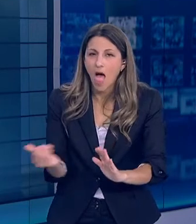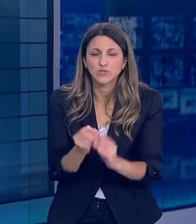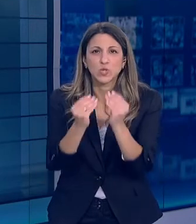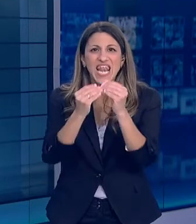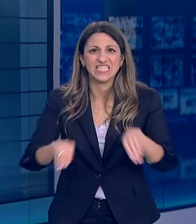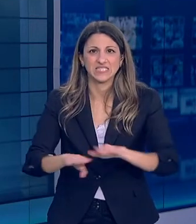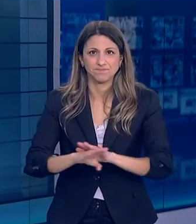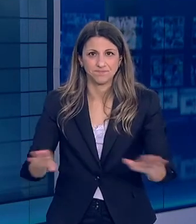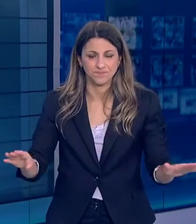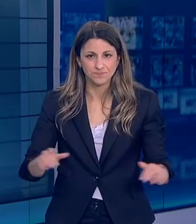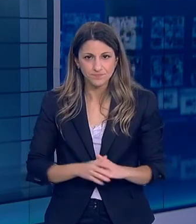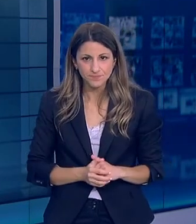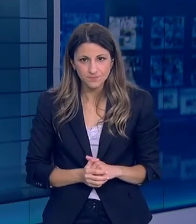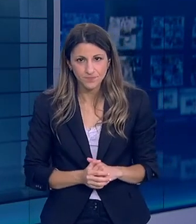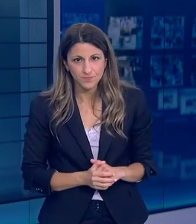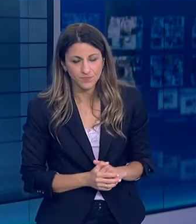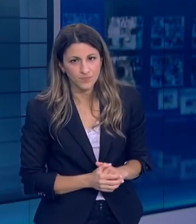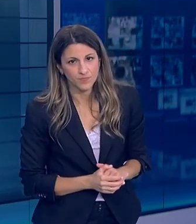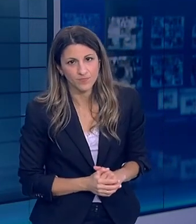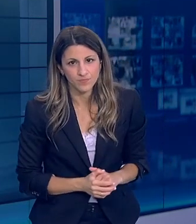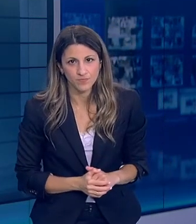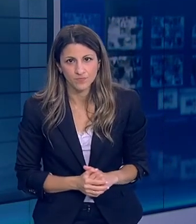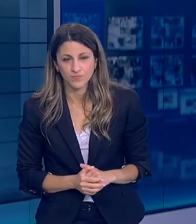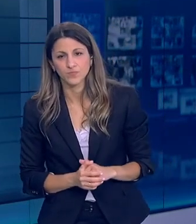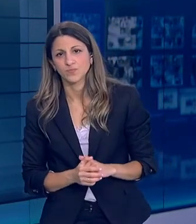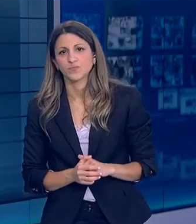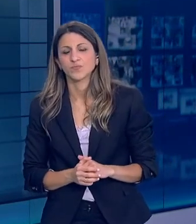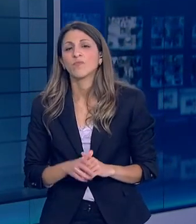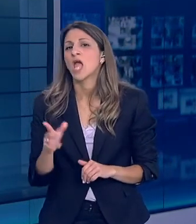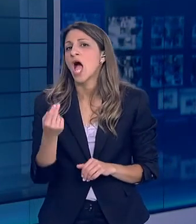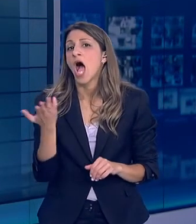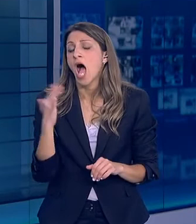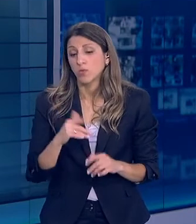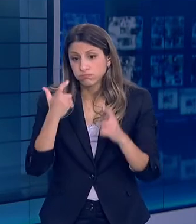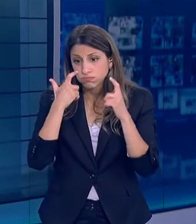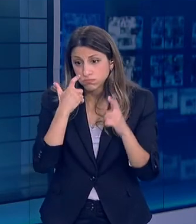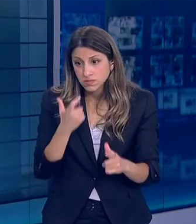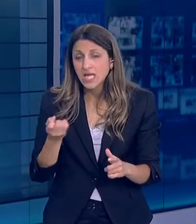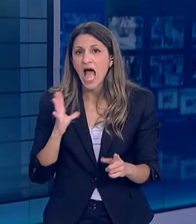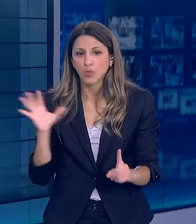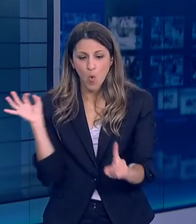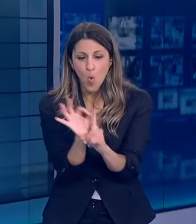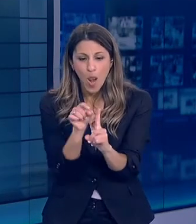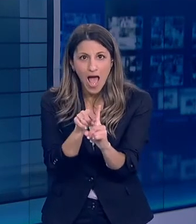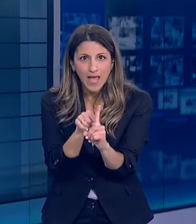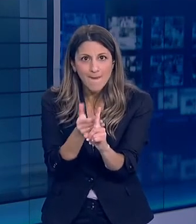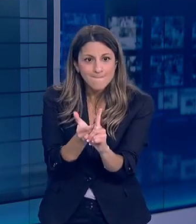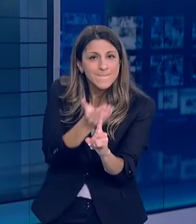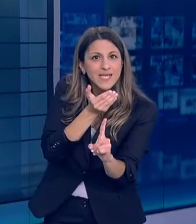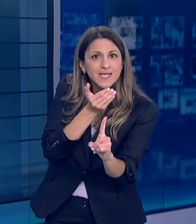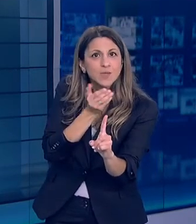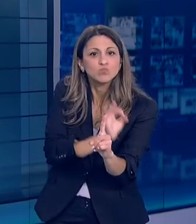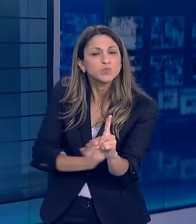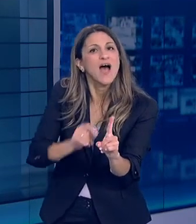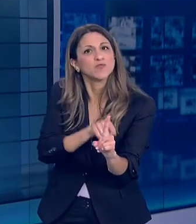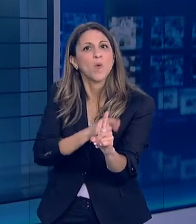Επίσης μας ανισχύει το να βρίσουμε κρούσματα Στα οποία δεν μπορούν να διαπιστώσουμε την πηγή μετάδοσης Αυτή η προσδιορίστη πηγή μετάδοσης Και αυτό είναι σημαντική